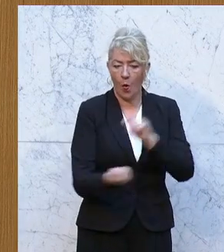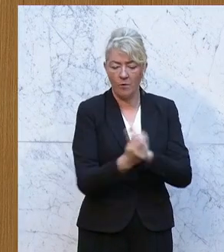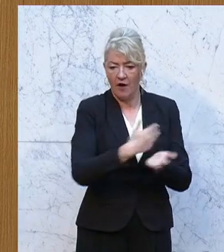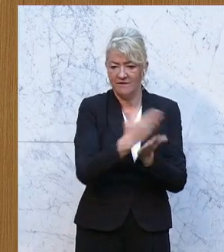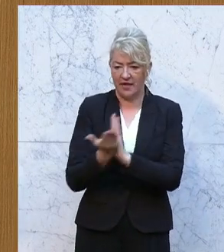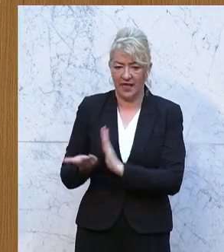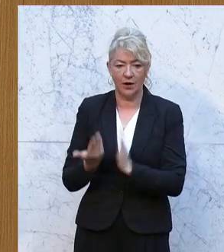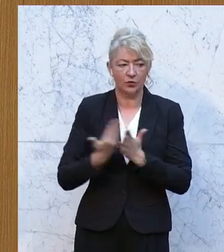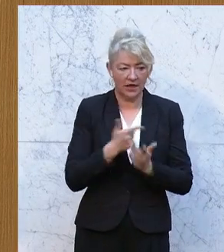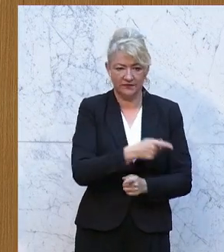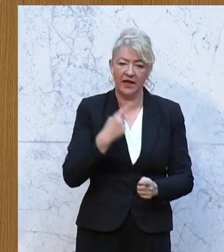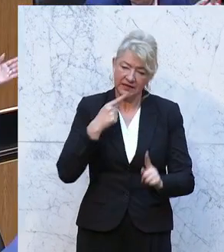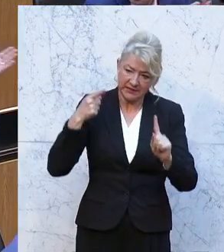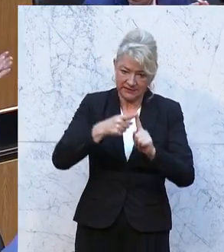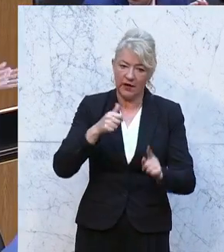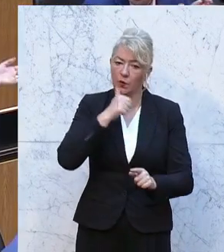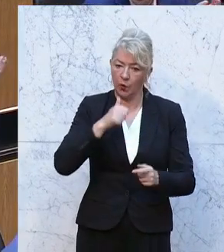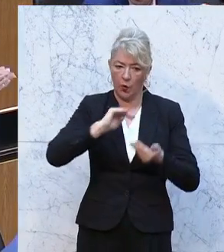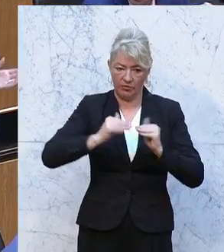gibt es diese ganzen Green Deals.